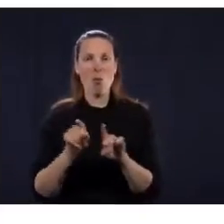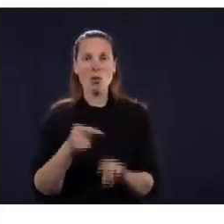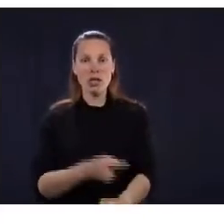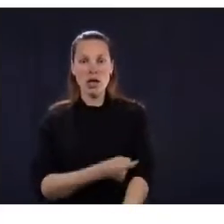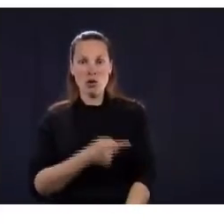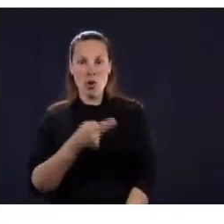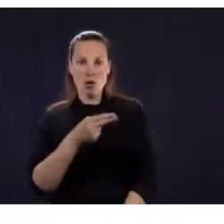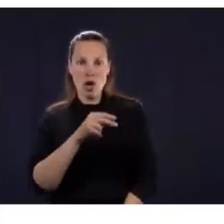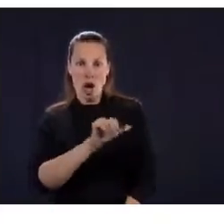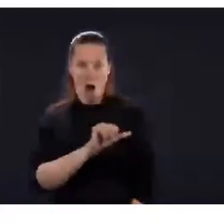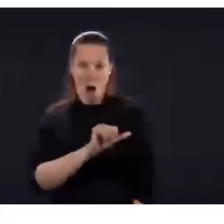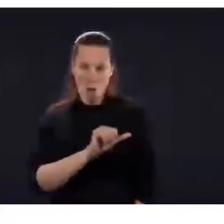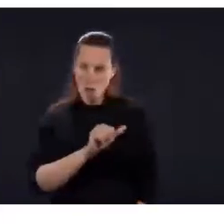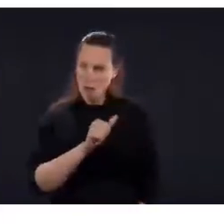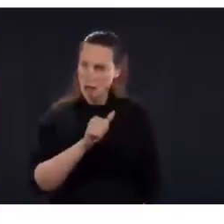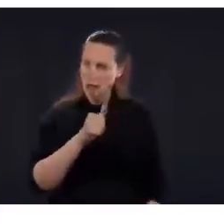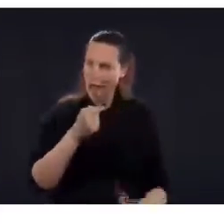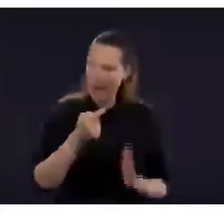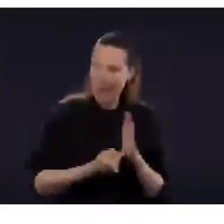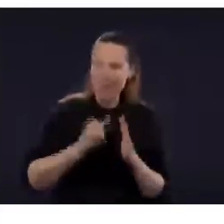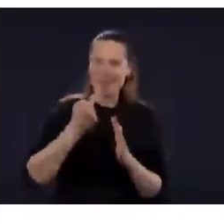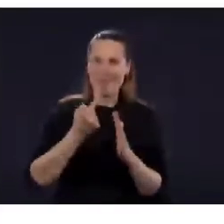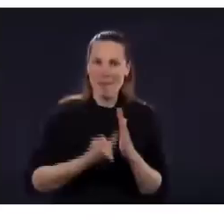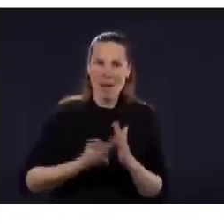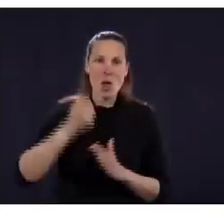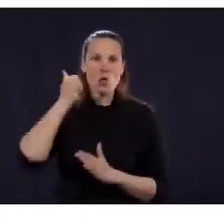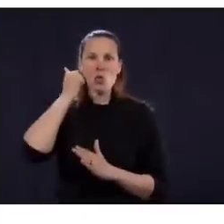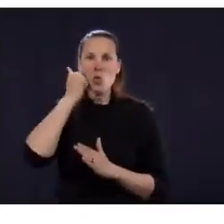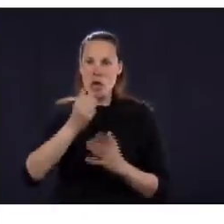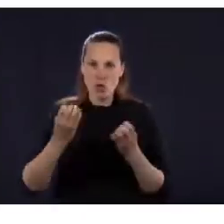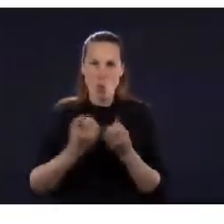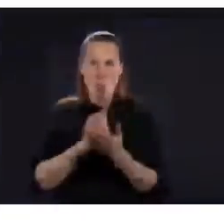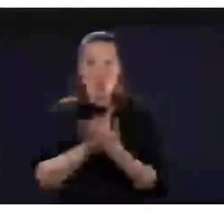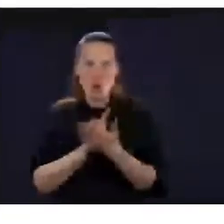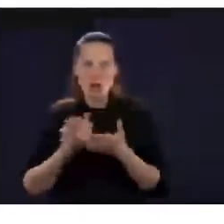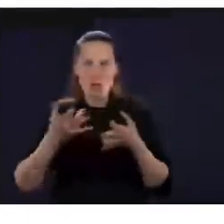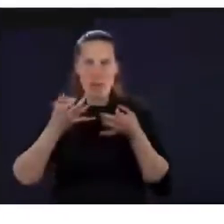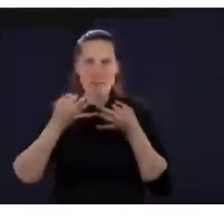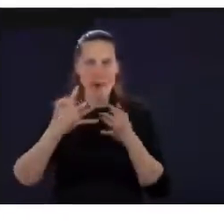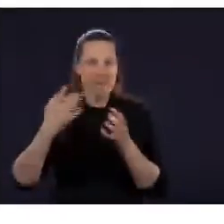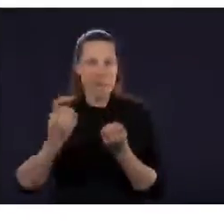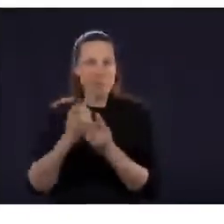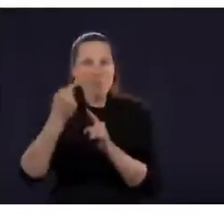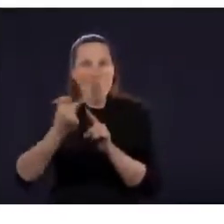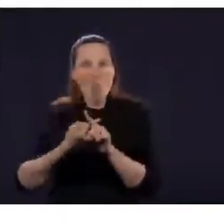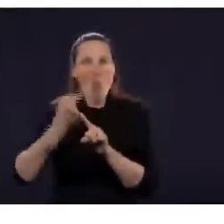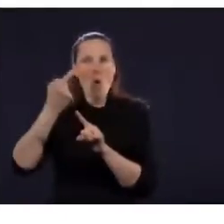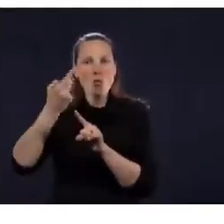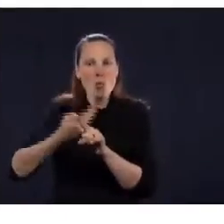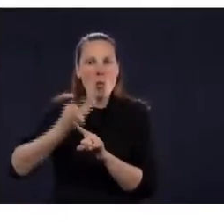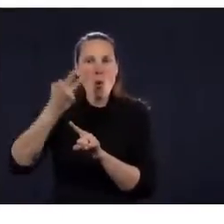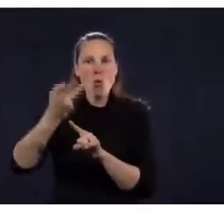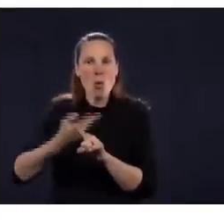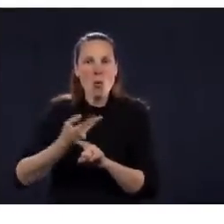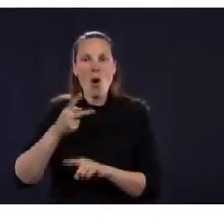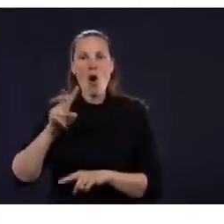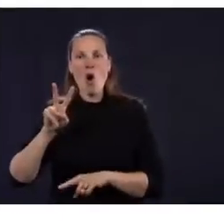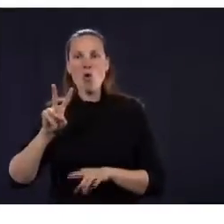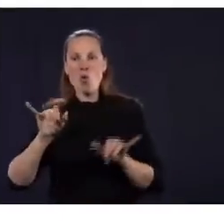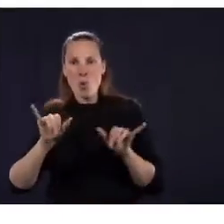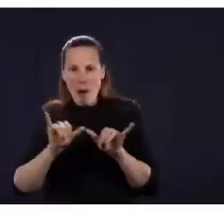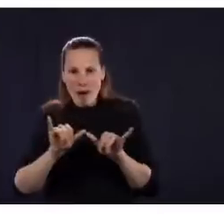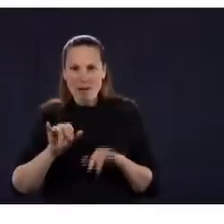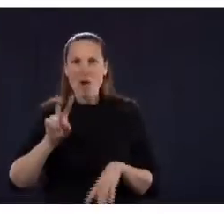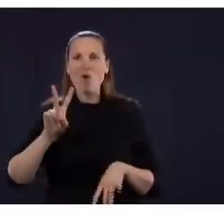de retrouver graduellement une vie normale. C'est important que cette distance de deux mètres, là, qu'on s